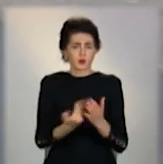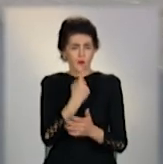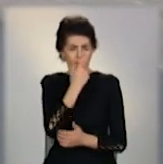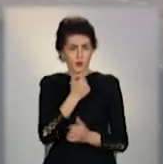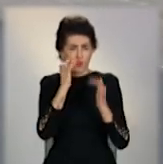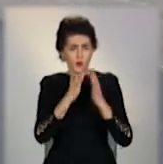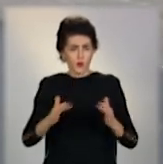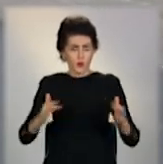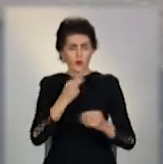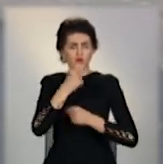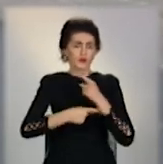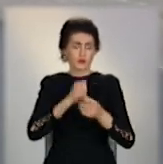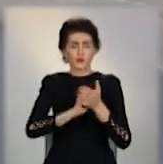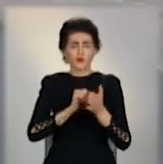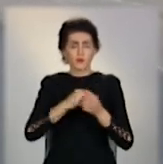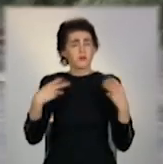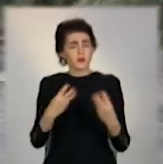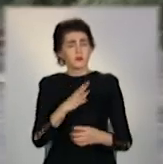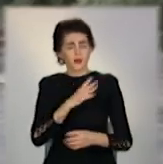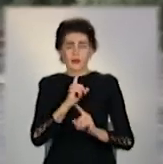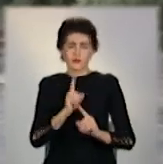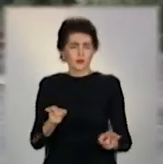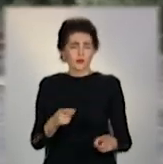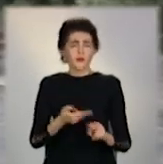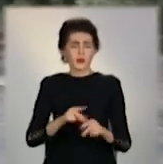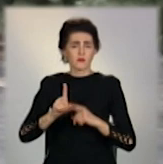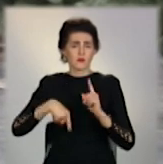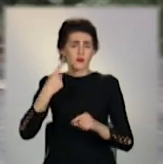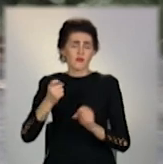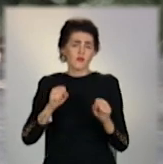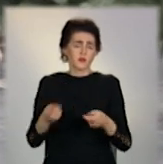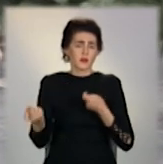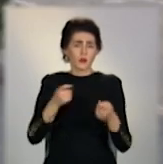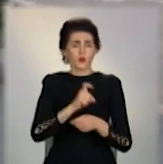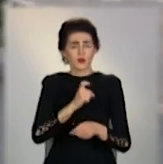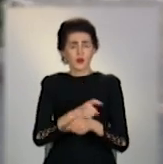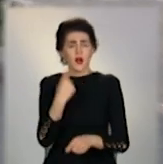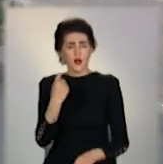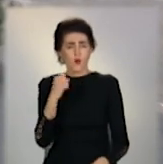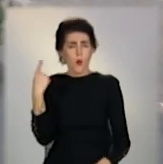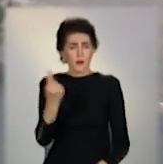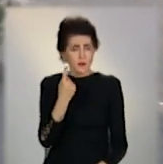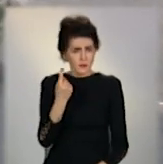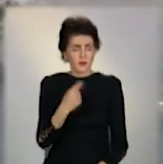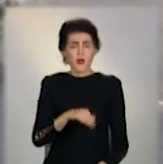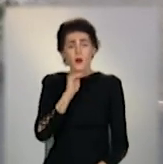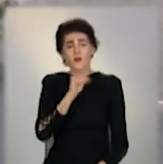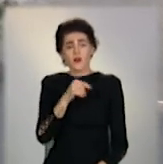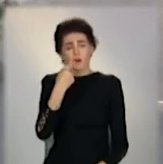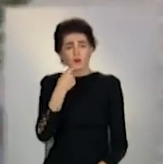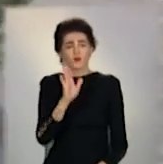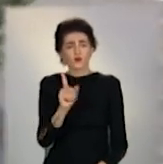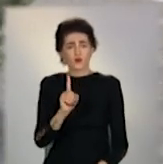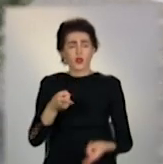пожежі не буде. Їх мають пізніше привезти з лісівниць Донецької і Харківської областей. Фахівці нагадують, у